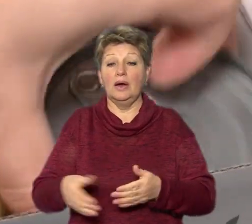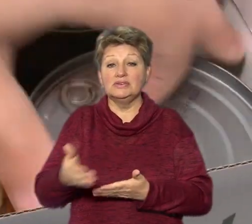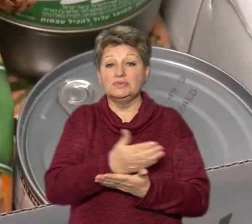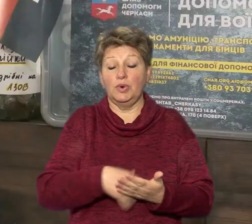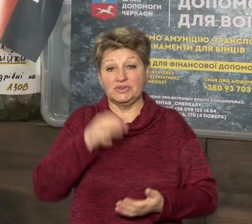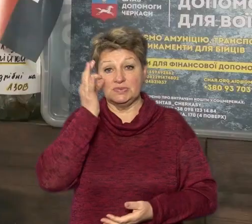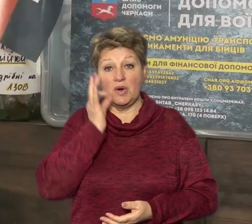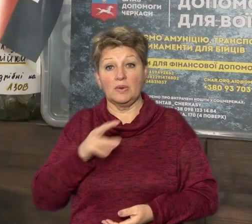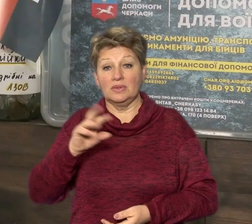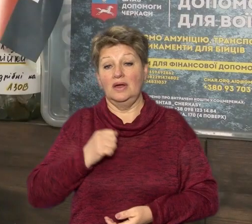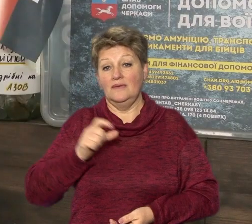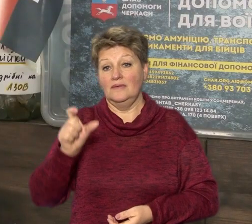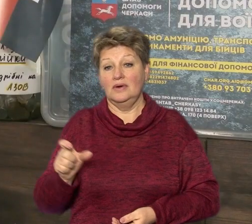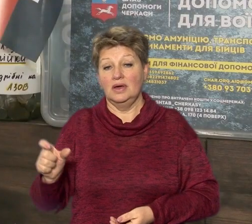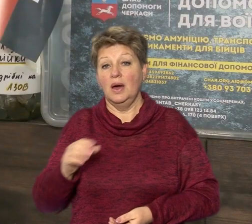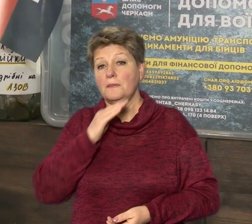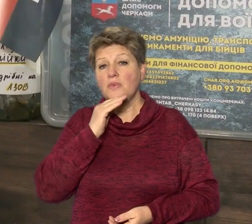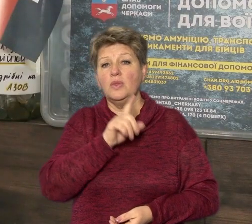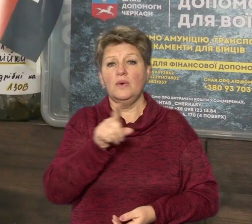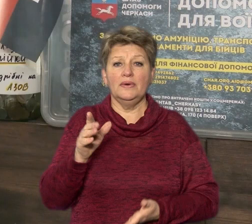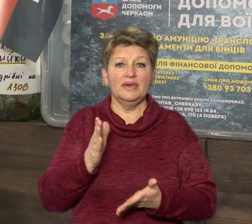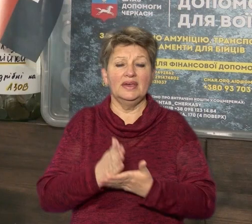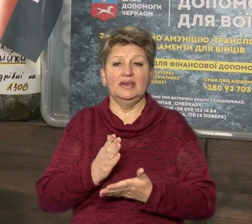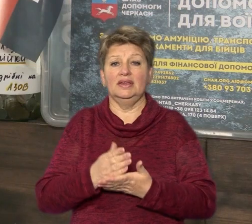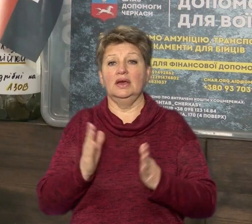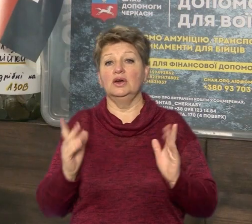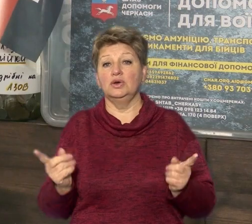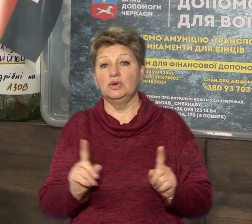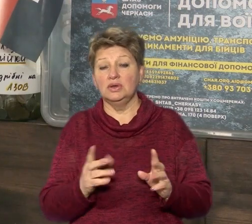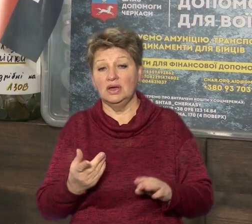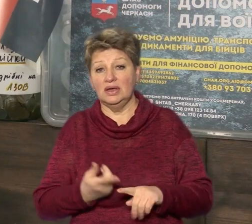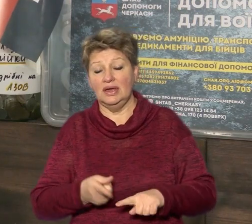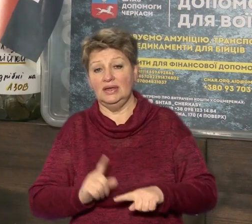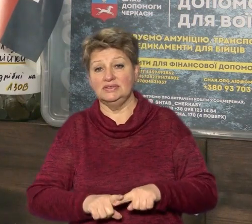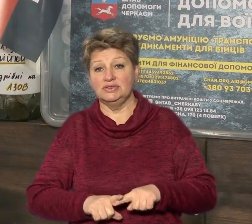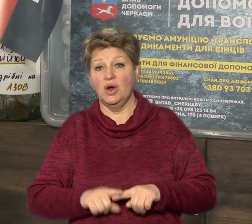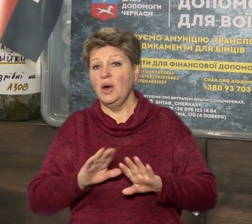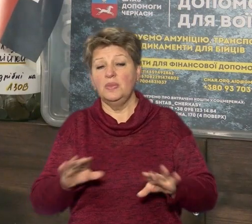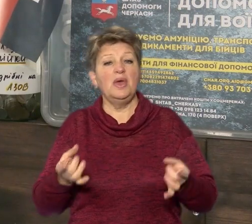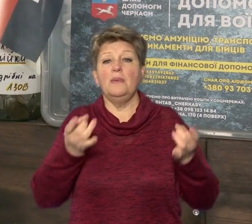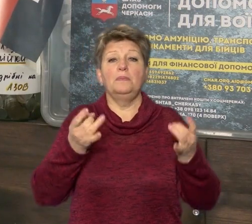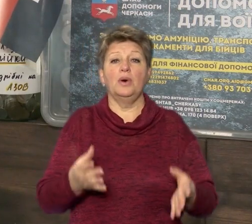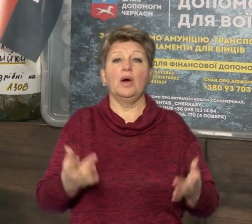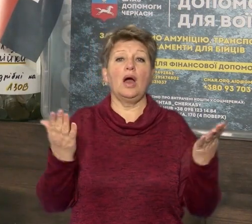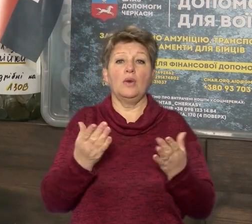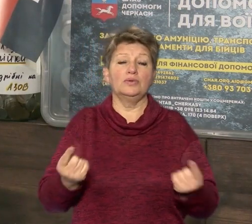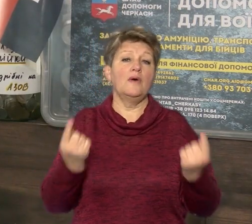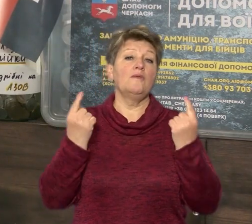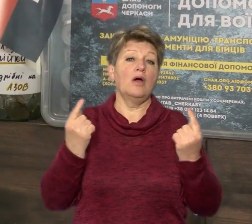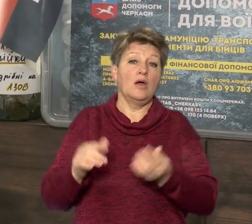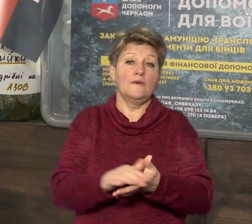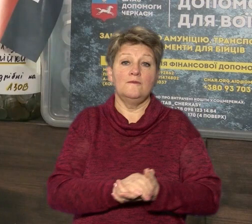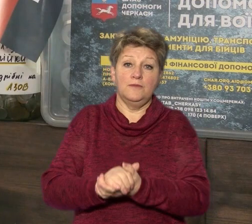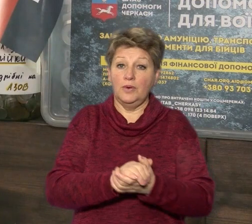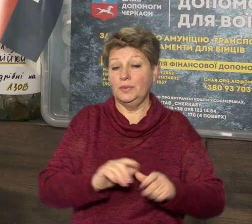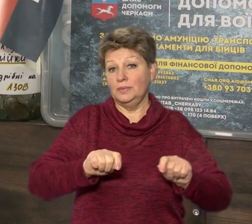військових. У умовах, яких вони знаходяться, це тим паче дуже важливо, тим паче знати не, що це якийсь там величезний фонд передав, чи ще щось,